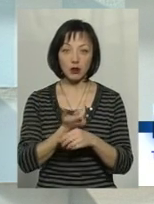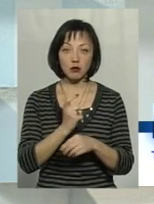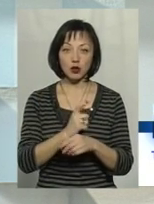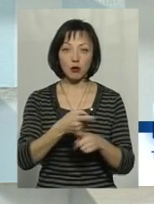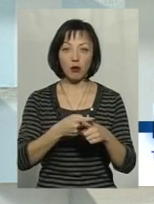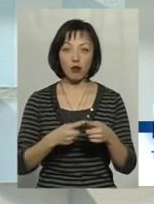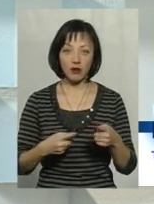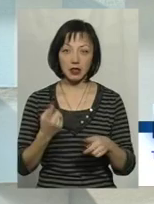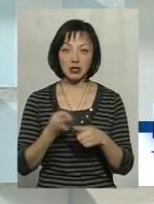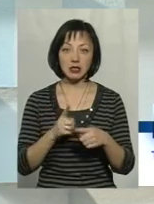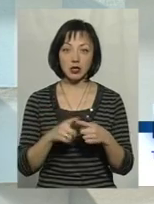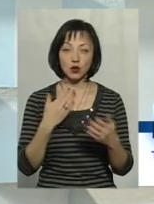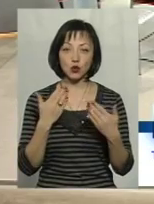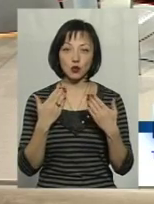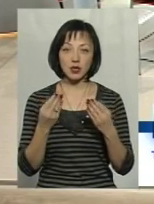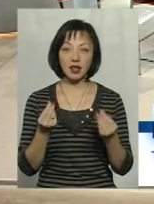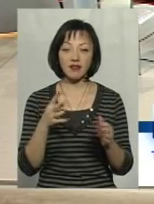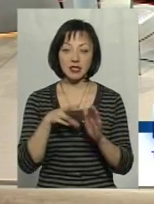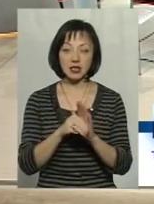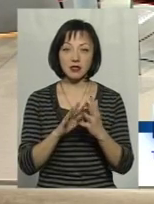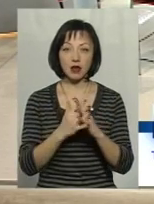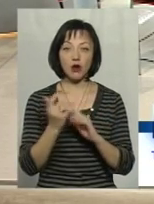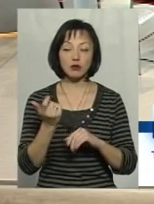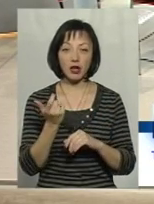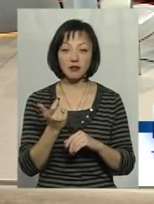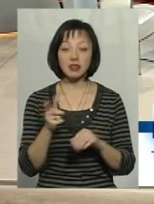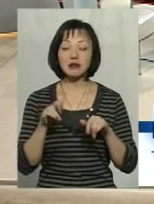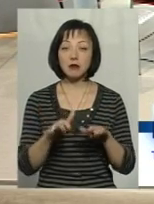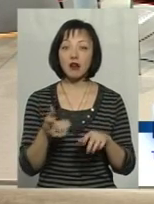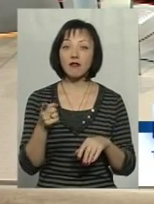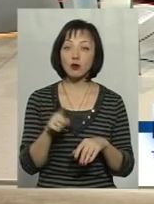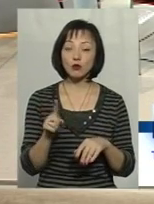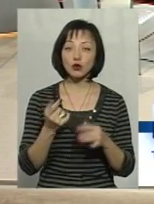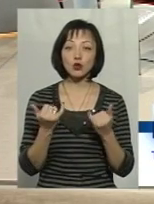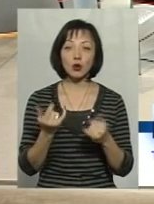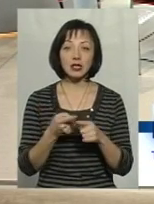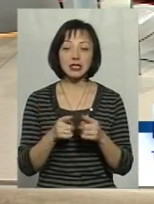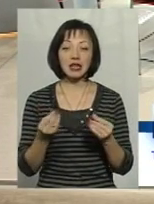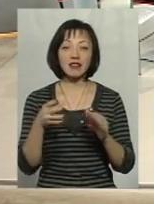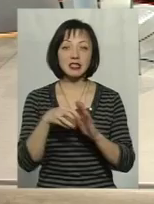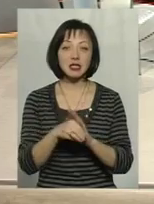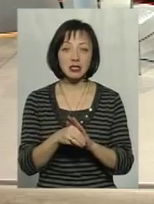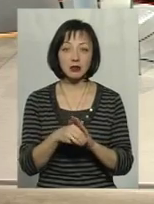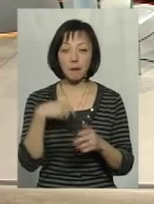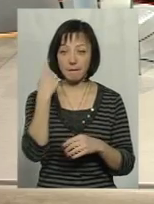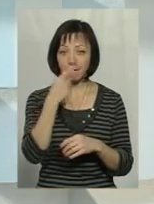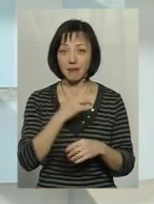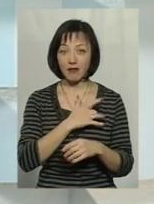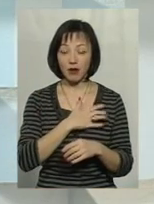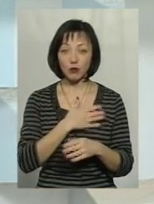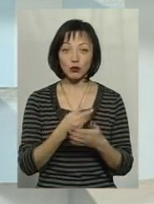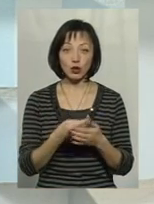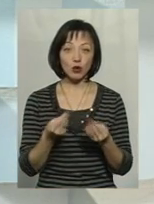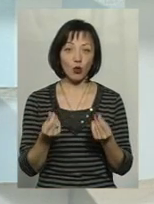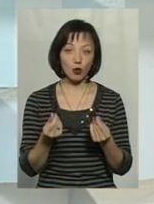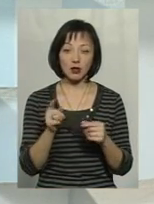половина з них стосується інвестицій в сільське господарство. Але вся справа в тому, що сьогодні ці інвестиції приватні. Бюджетних